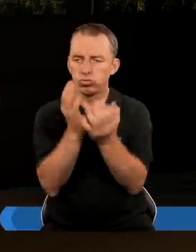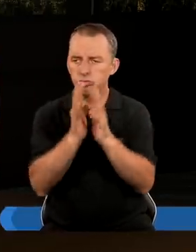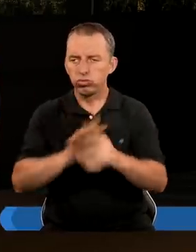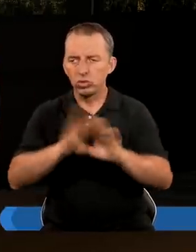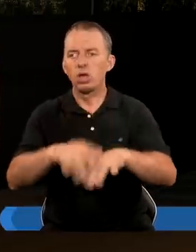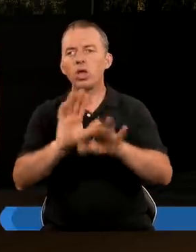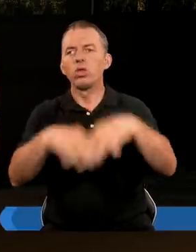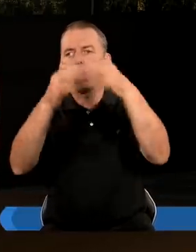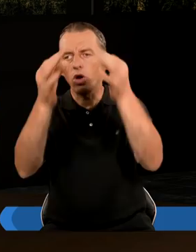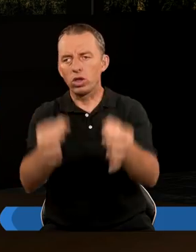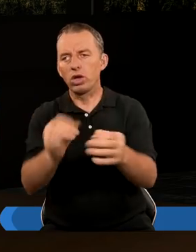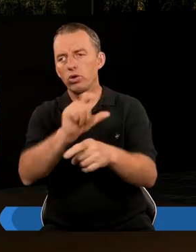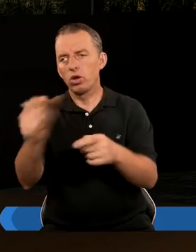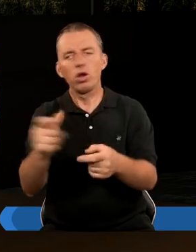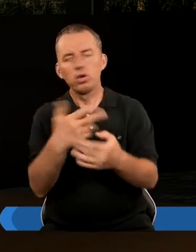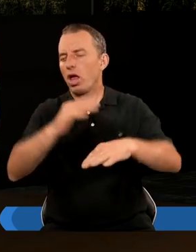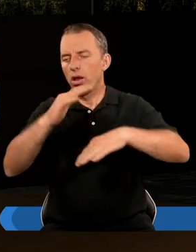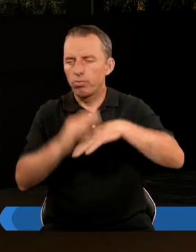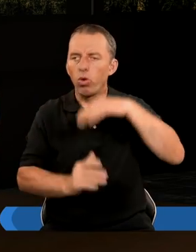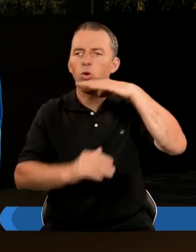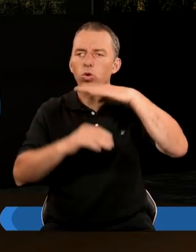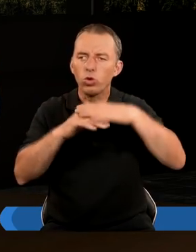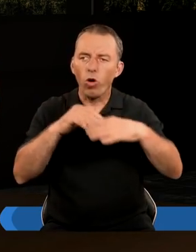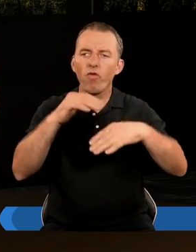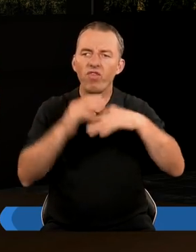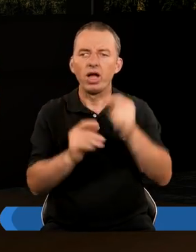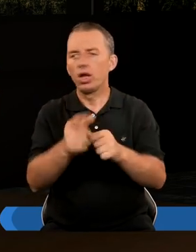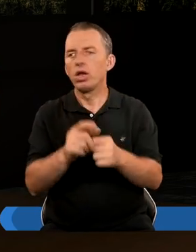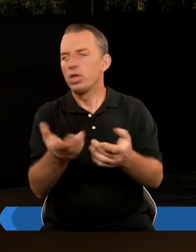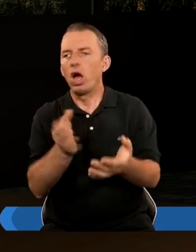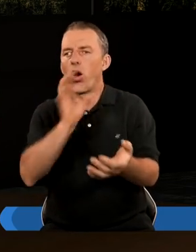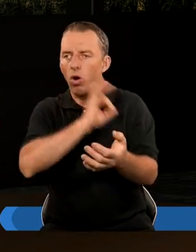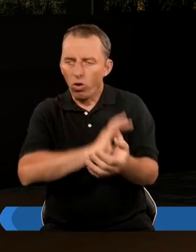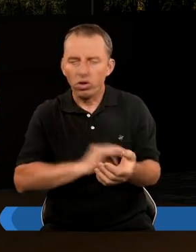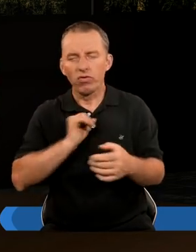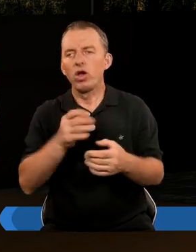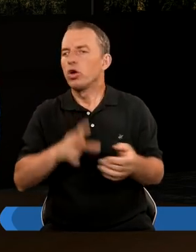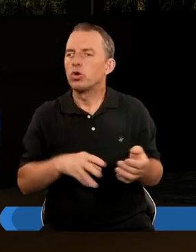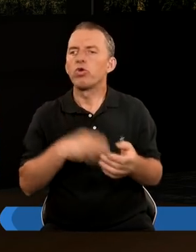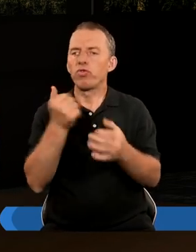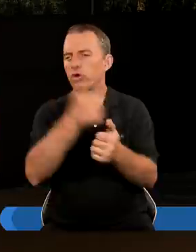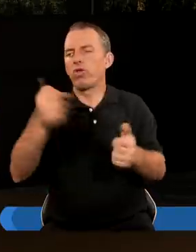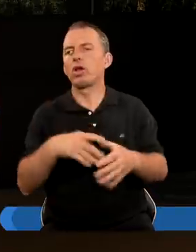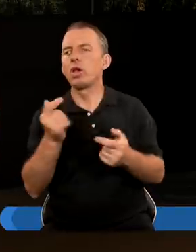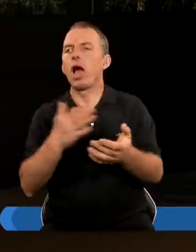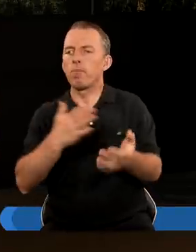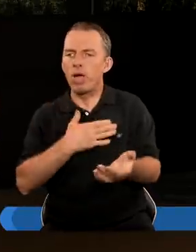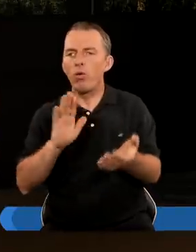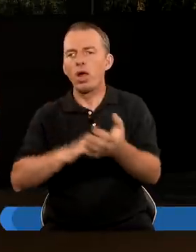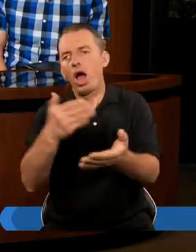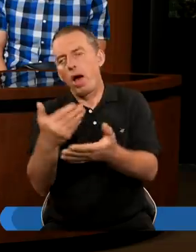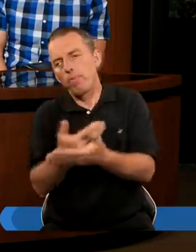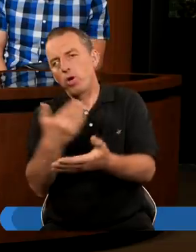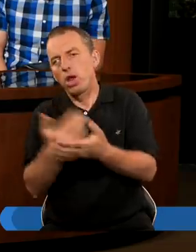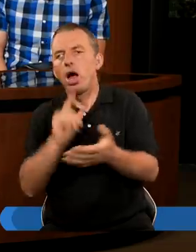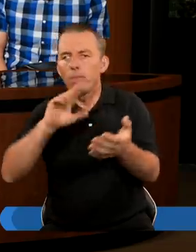I do tej pory Nie Nie odbudowane Chyba Nie Takie nie odzyskało Swojświetności Jak miał Na początku